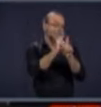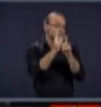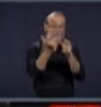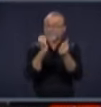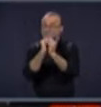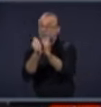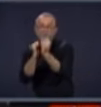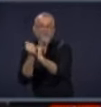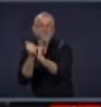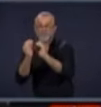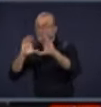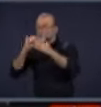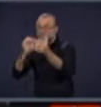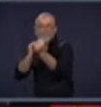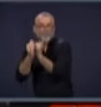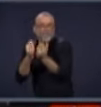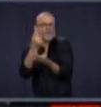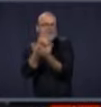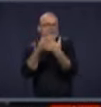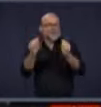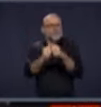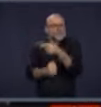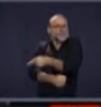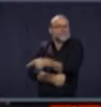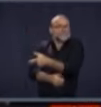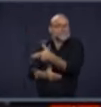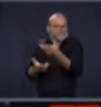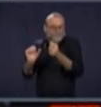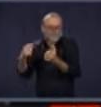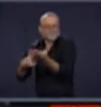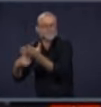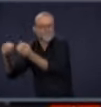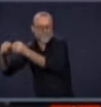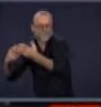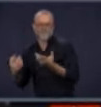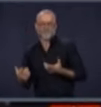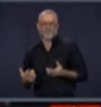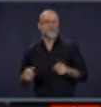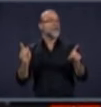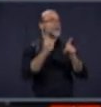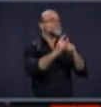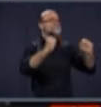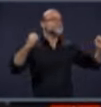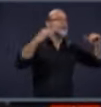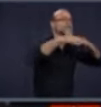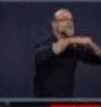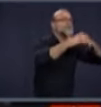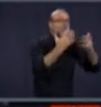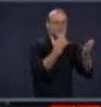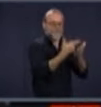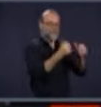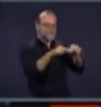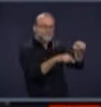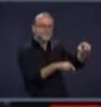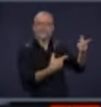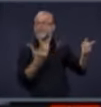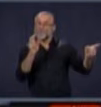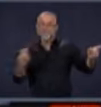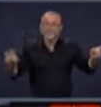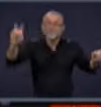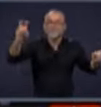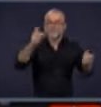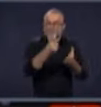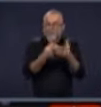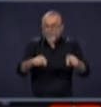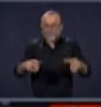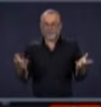arrivera pour les sports, les sports d'équipe, ce qui arrivera pour les restaurants, pour les rassemblements, pour